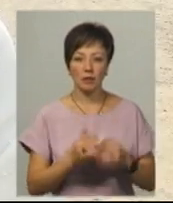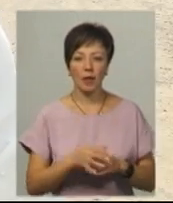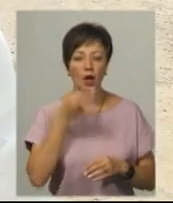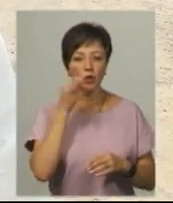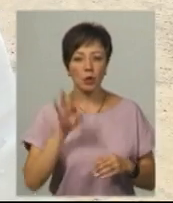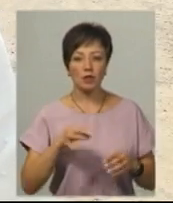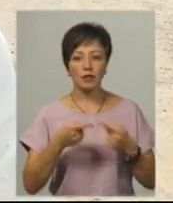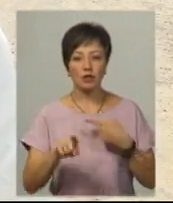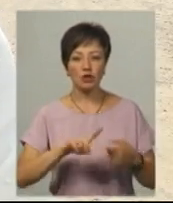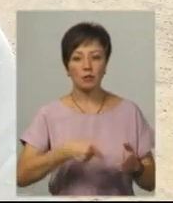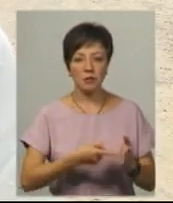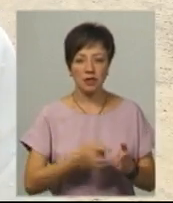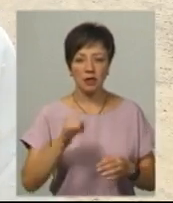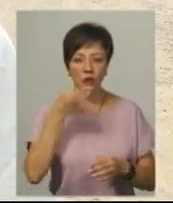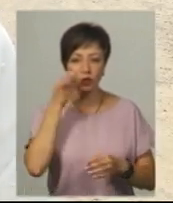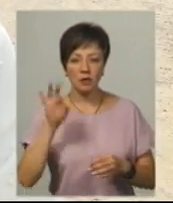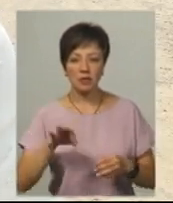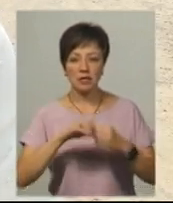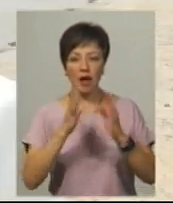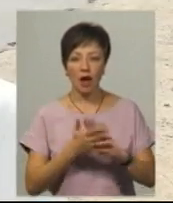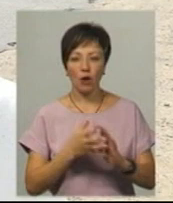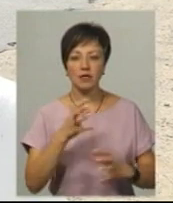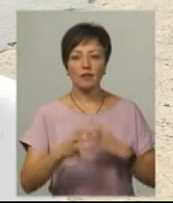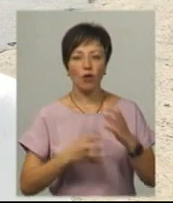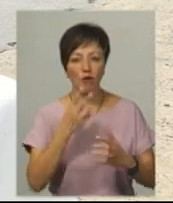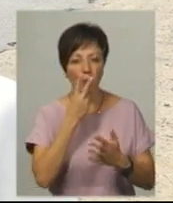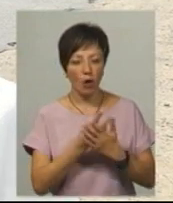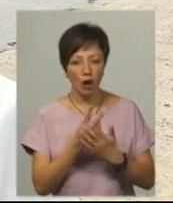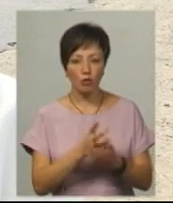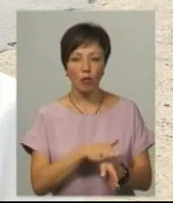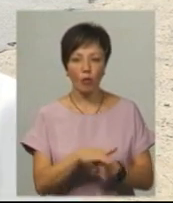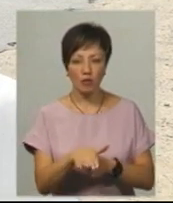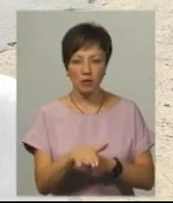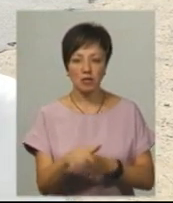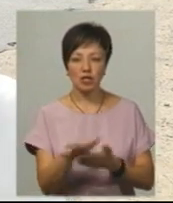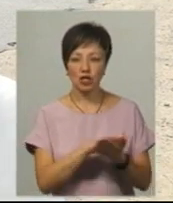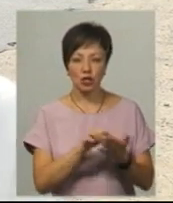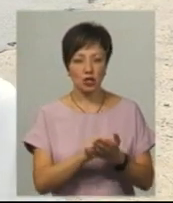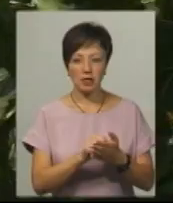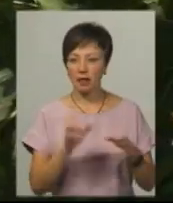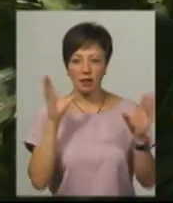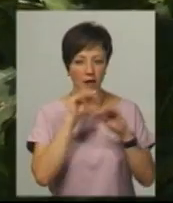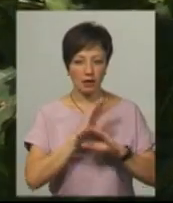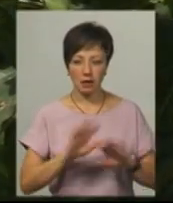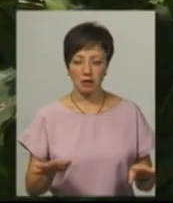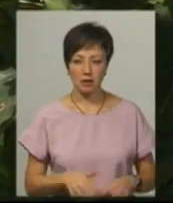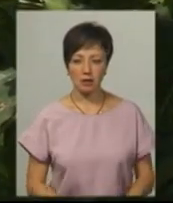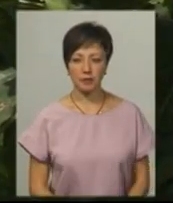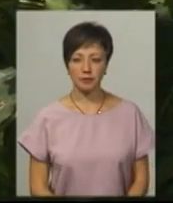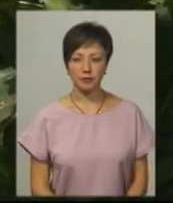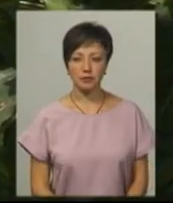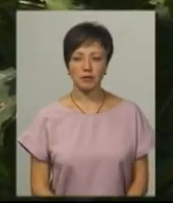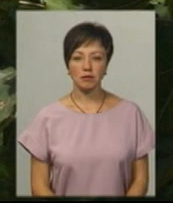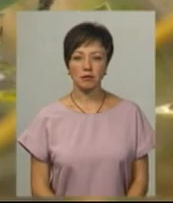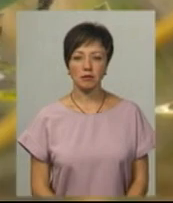інших міст і практика загальносвітова показує, що повністю знищити його не вдасться. Богдан Семенюк,